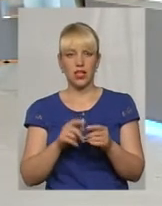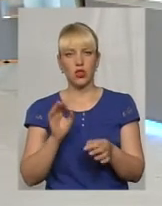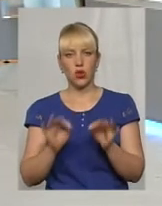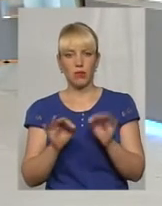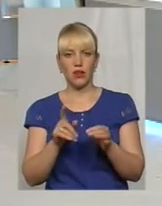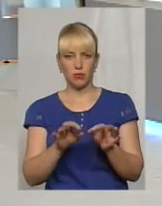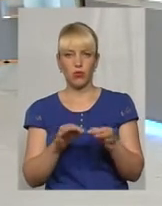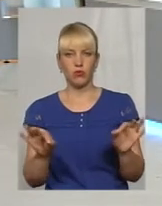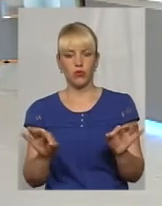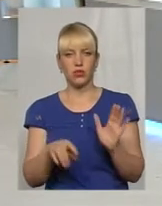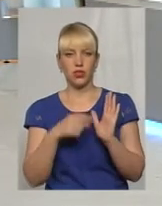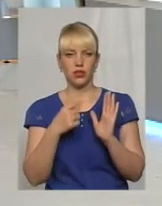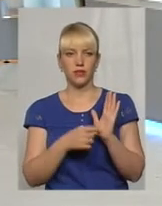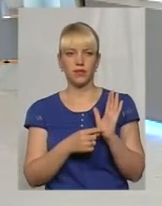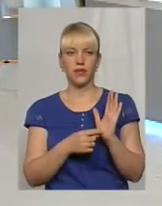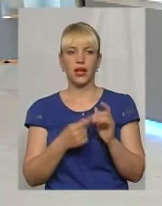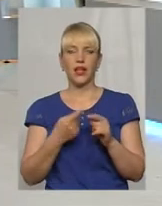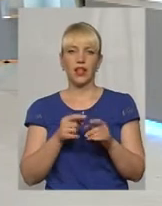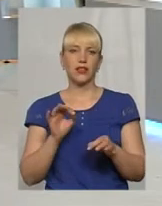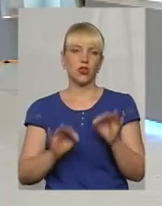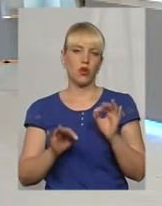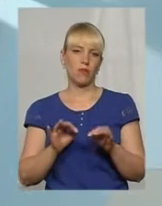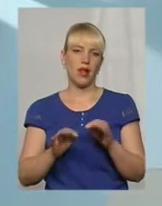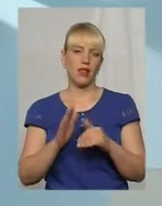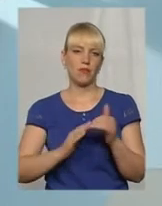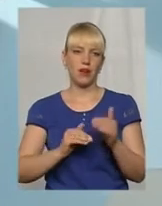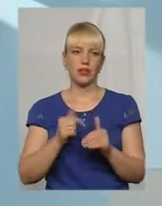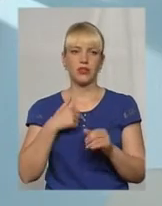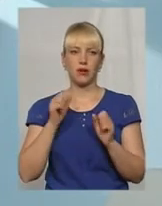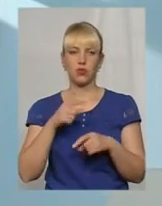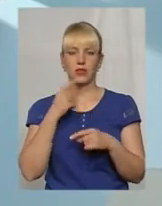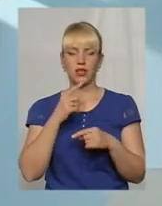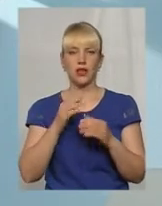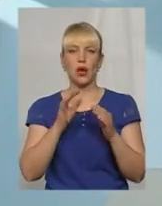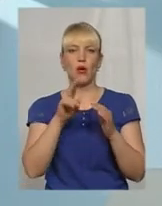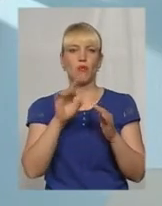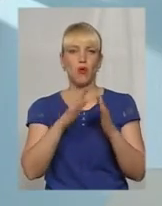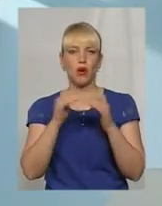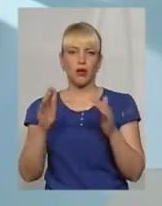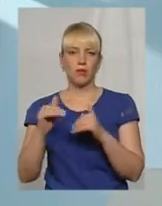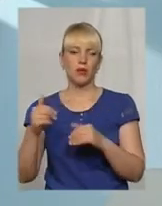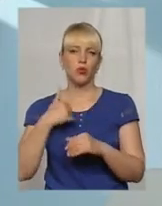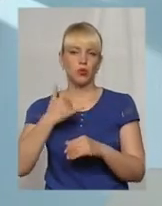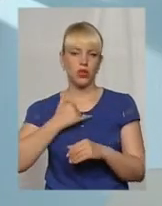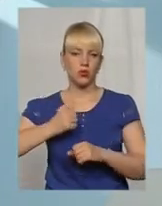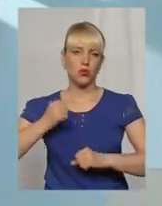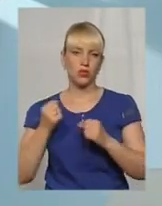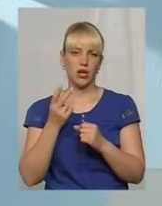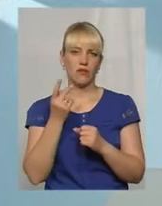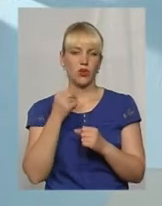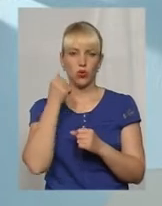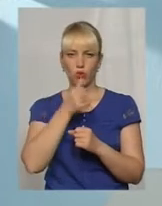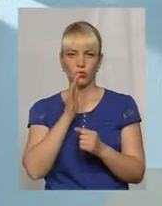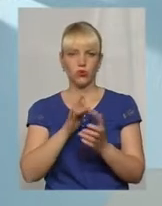її пропустять там, щоб вона... Це нормальна практика. Могу зараз сказати по кемперу. У нас, друзі, вторий рік подряд зараз будуть